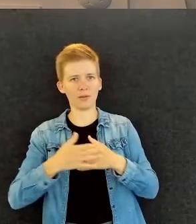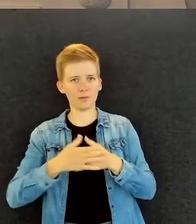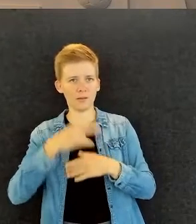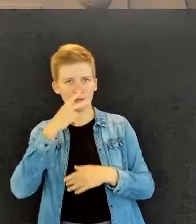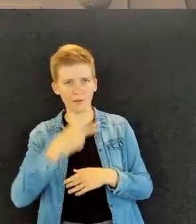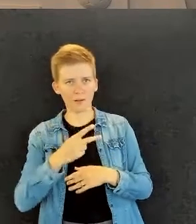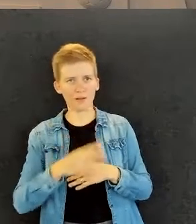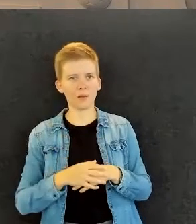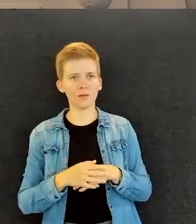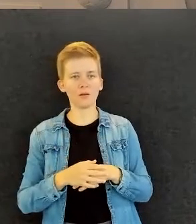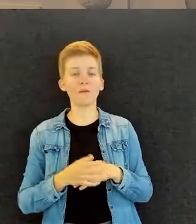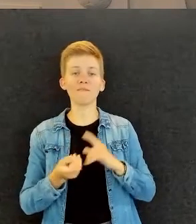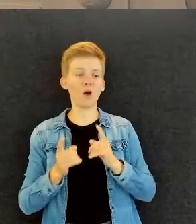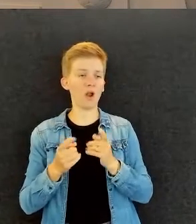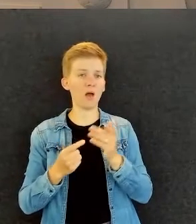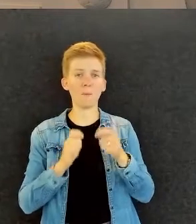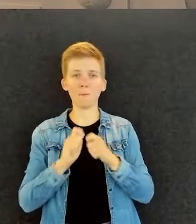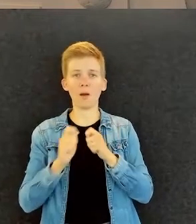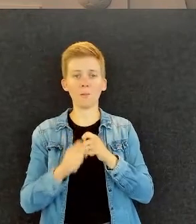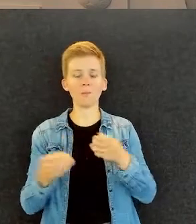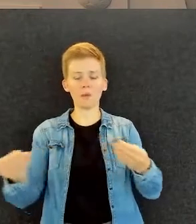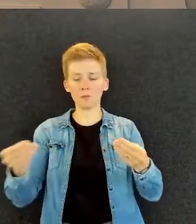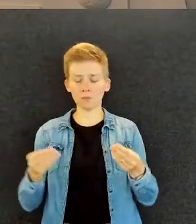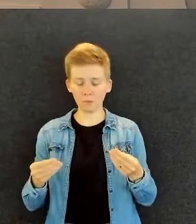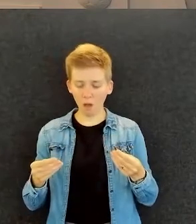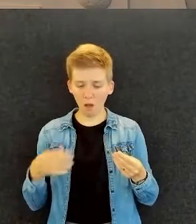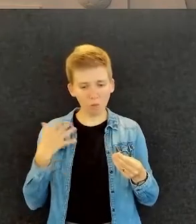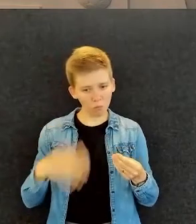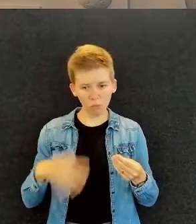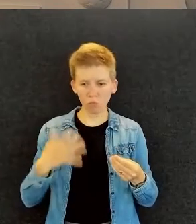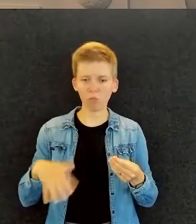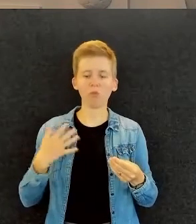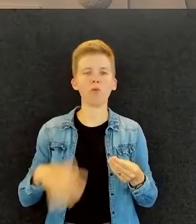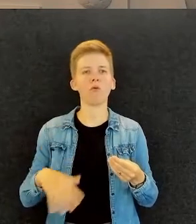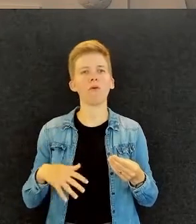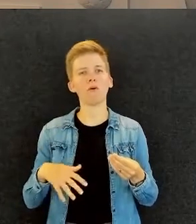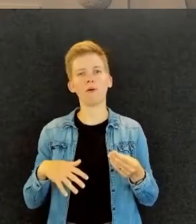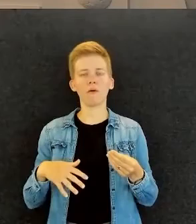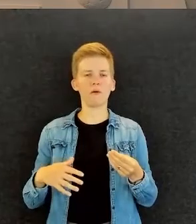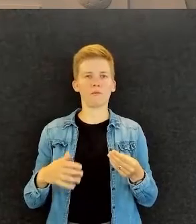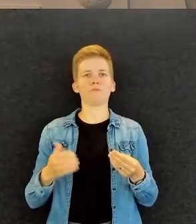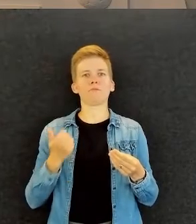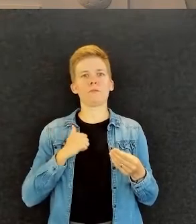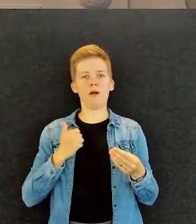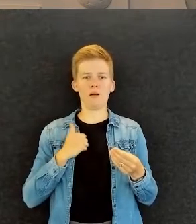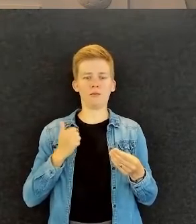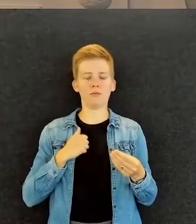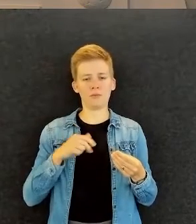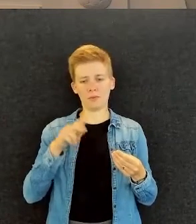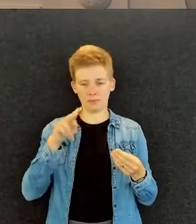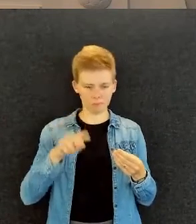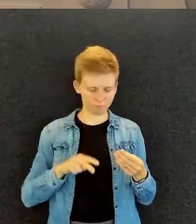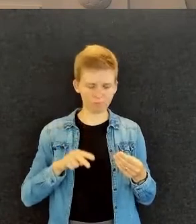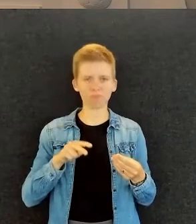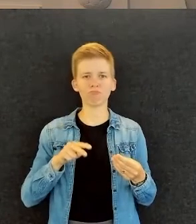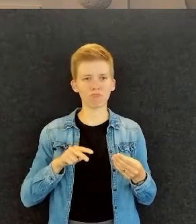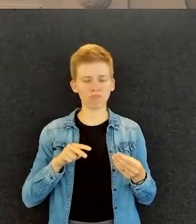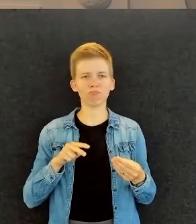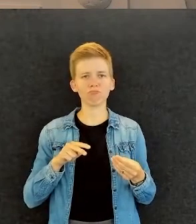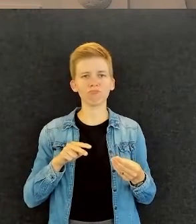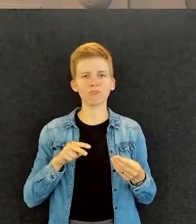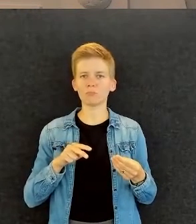paperilla näyttää aivan loistavalta työnhakijalta ja ihan